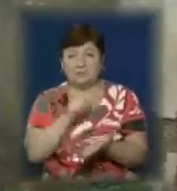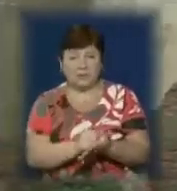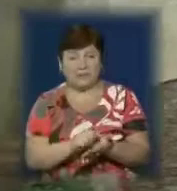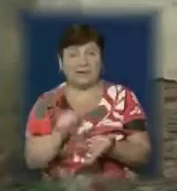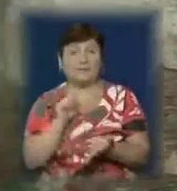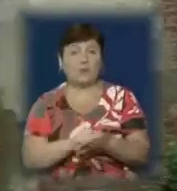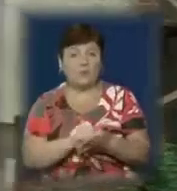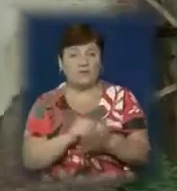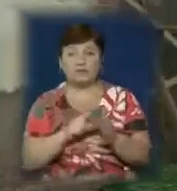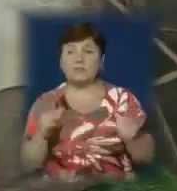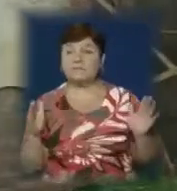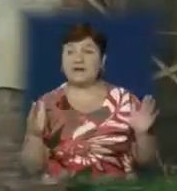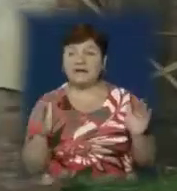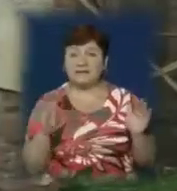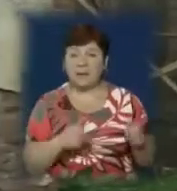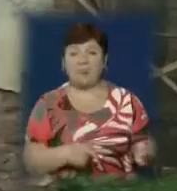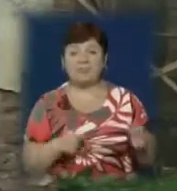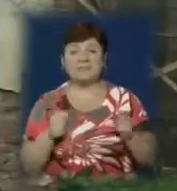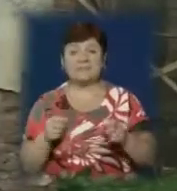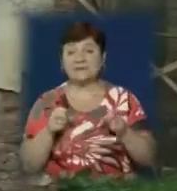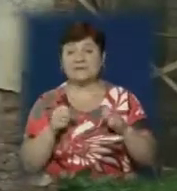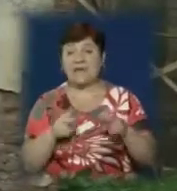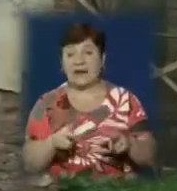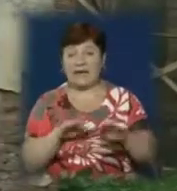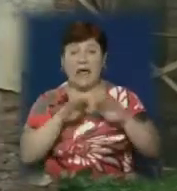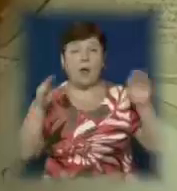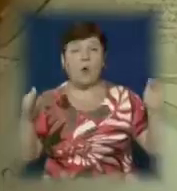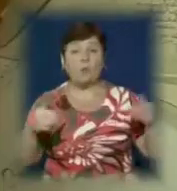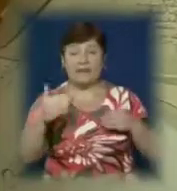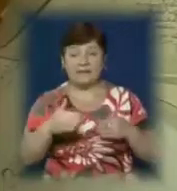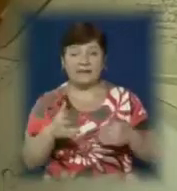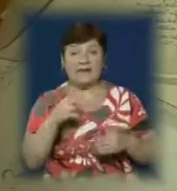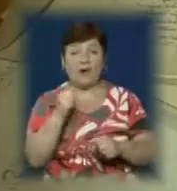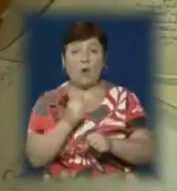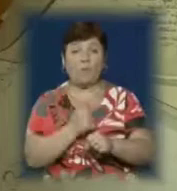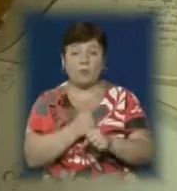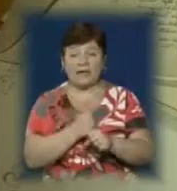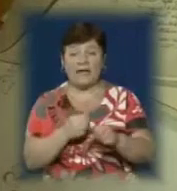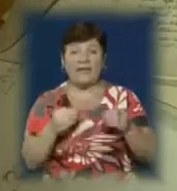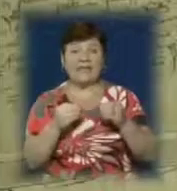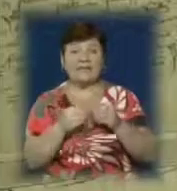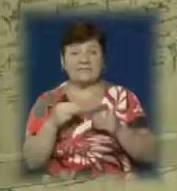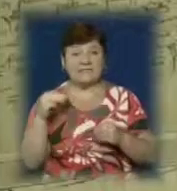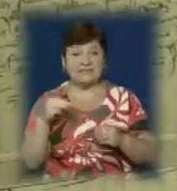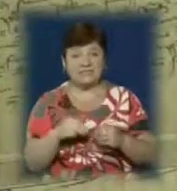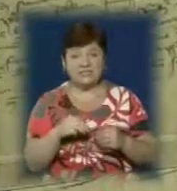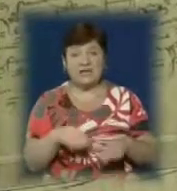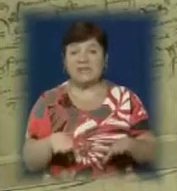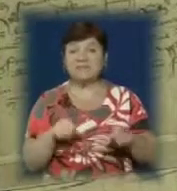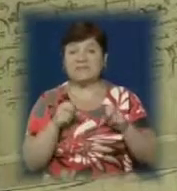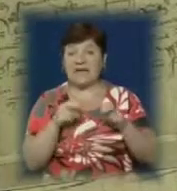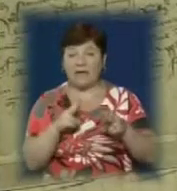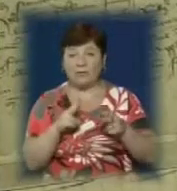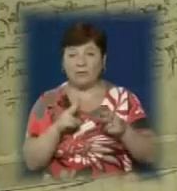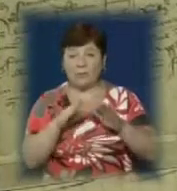Для того, аби їх зберегти, угорці привезли і спеціальне обладнання для обробки документів, і 10 тисяч ящиків, просочених спеціальною